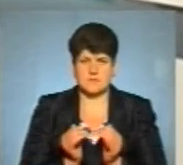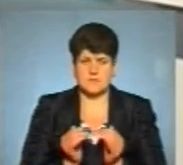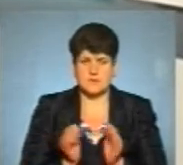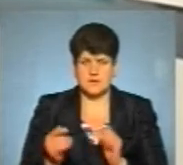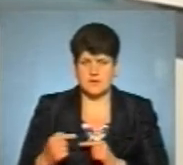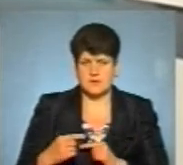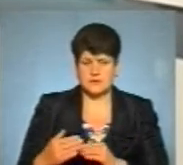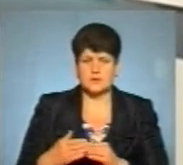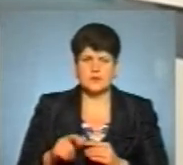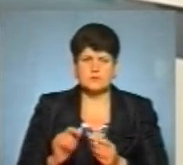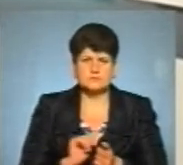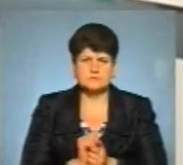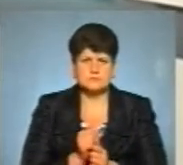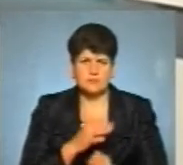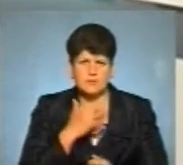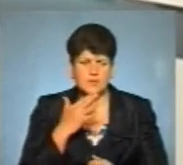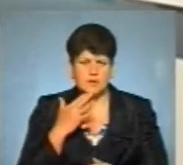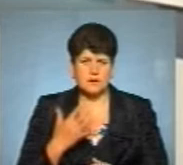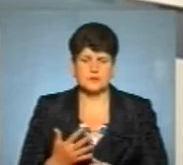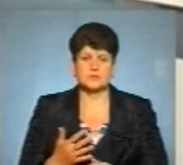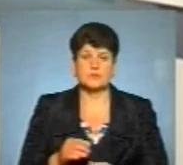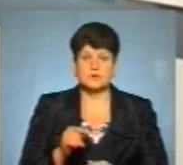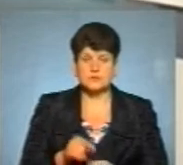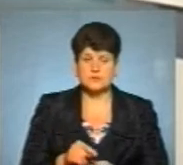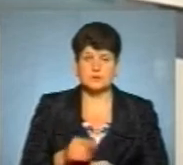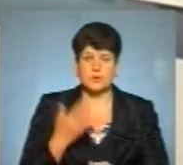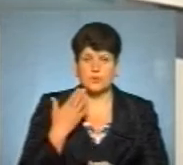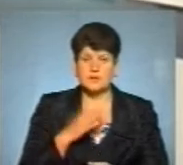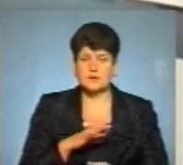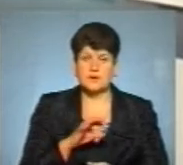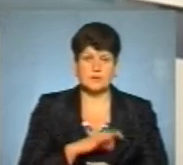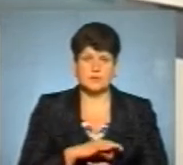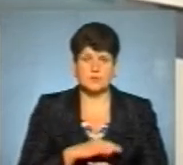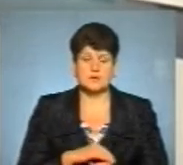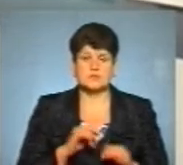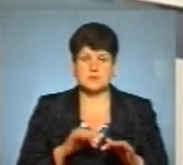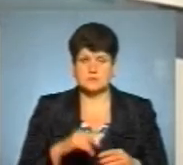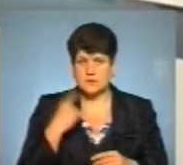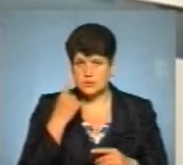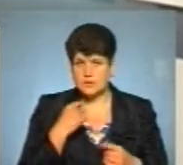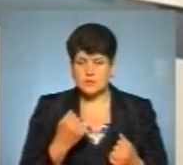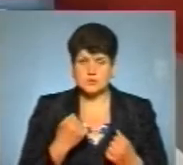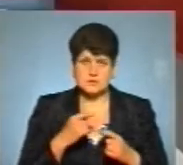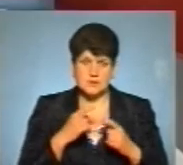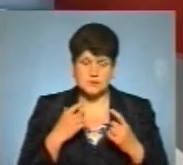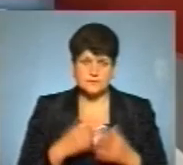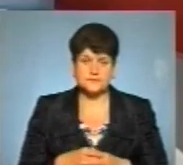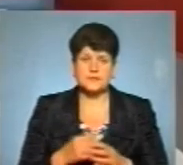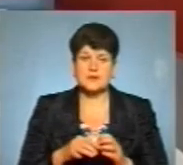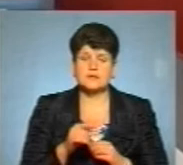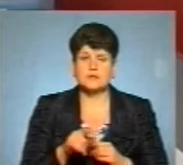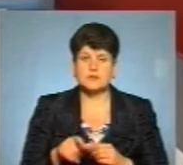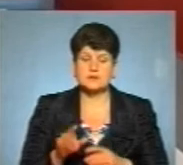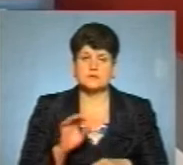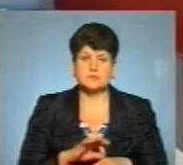де людей багато. І особливо тоді, коли не використовуються засоби індивідуального захисту. Серед тих людей, які